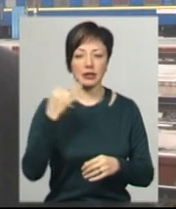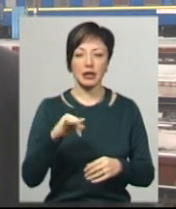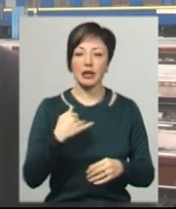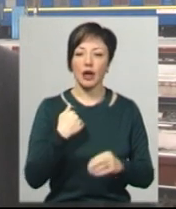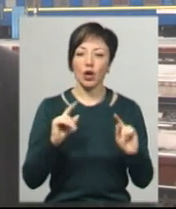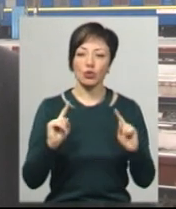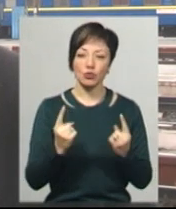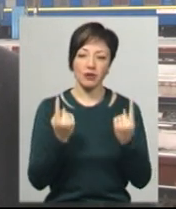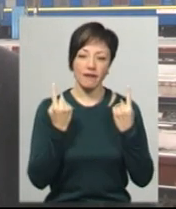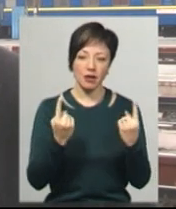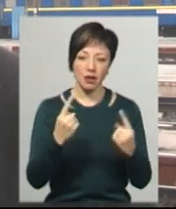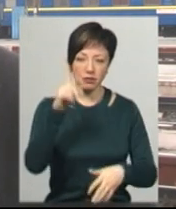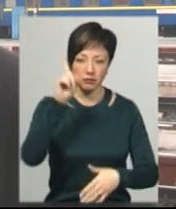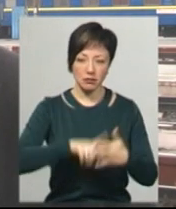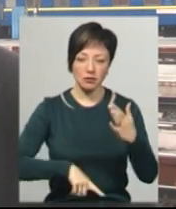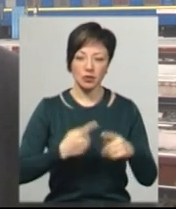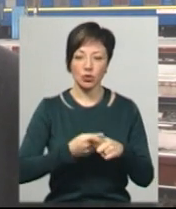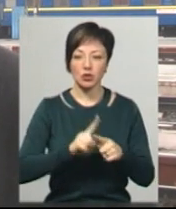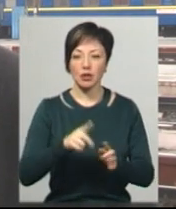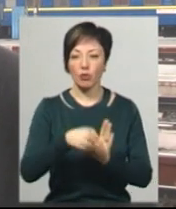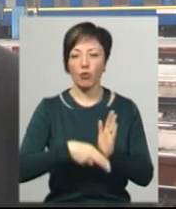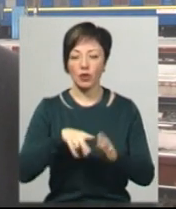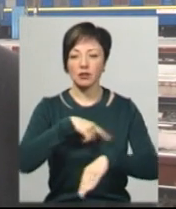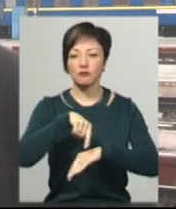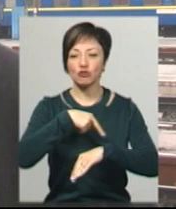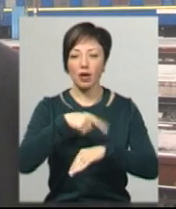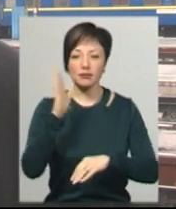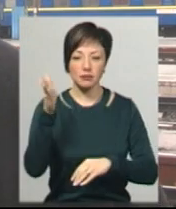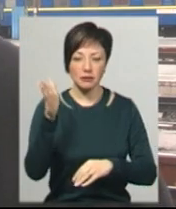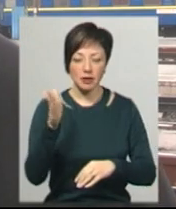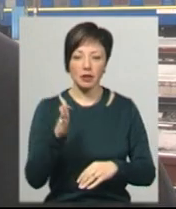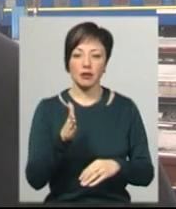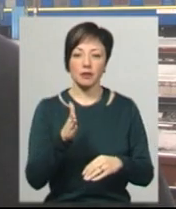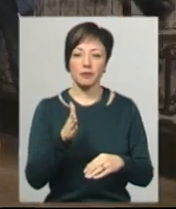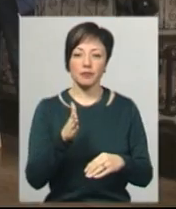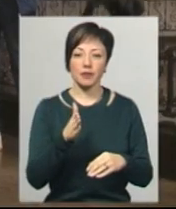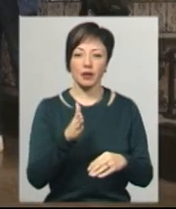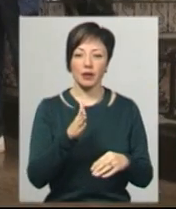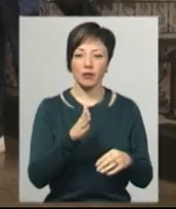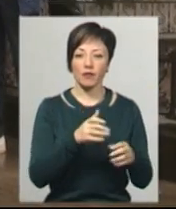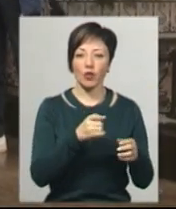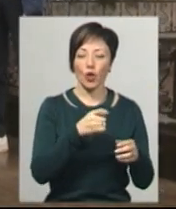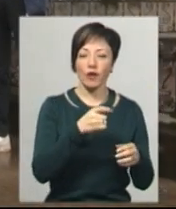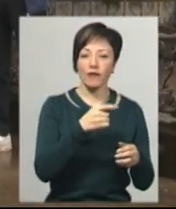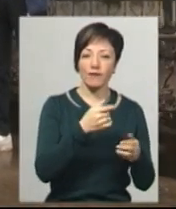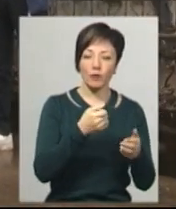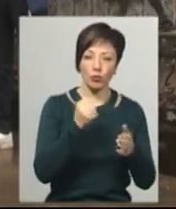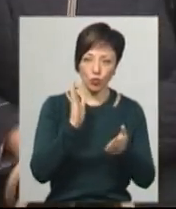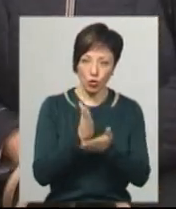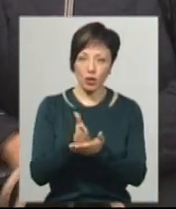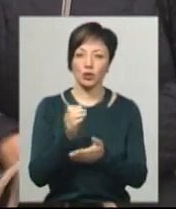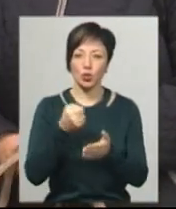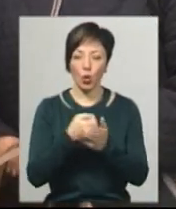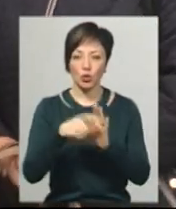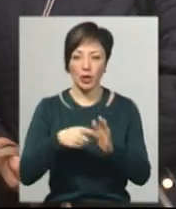я дуже маю велику надію, що цей потяг з часом в перспективі поїде до Донецька, до Луганська. На залізничний вокзал прийшли зустріти